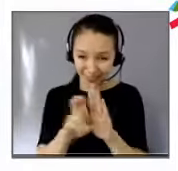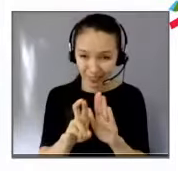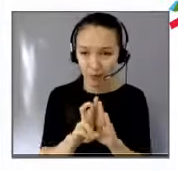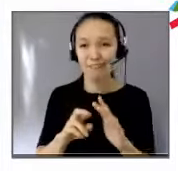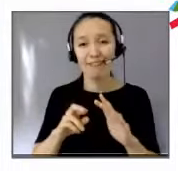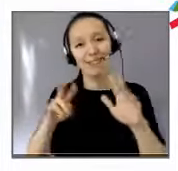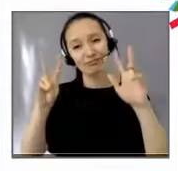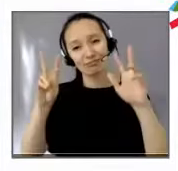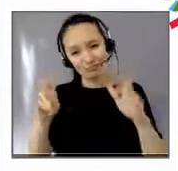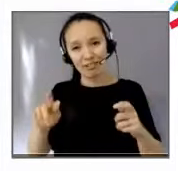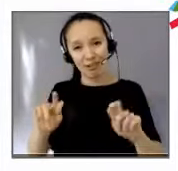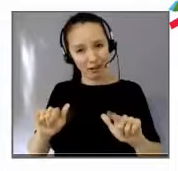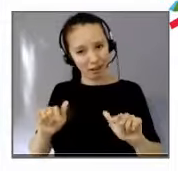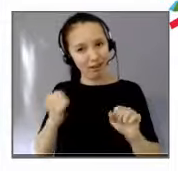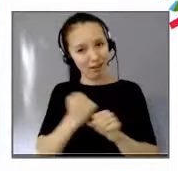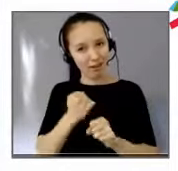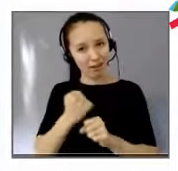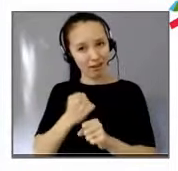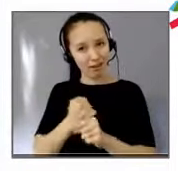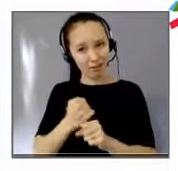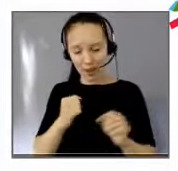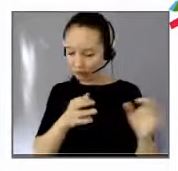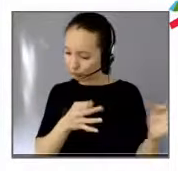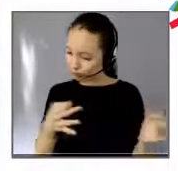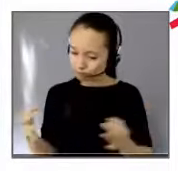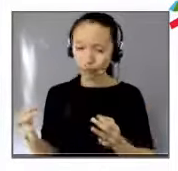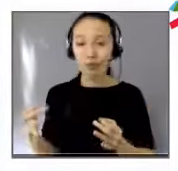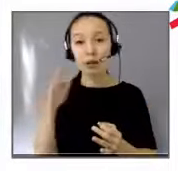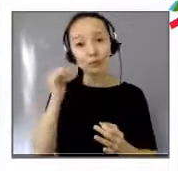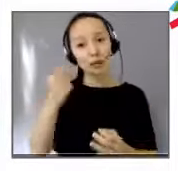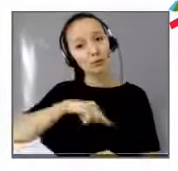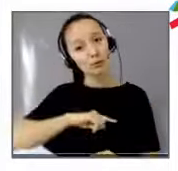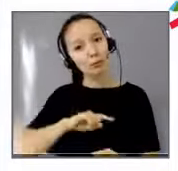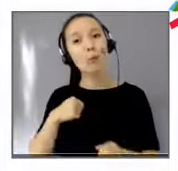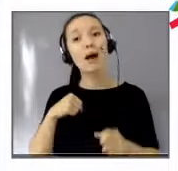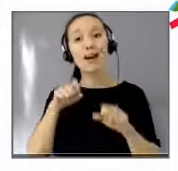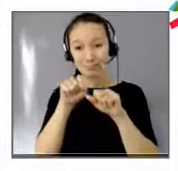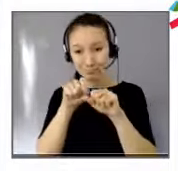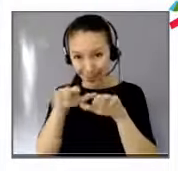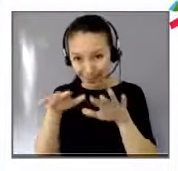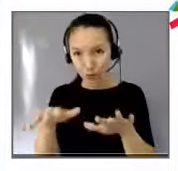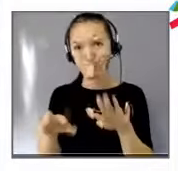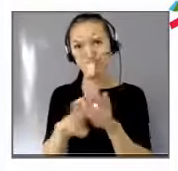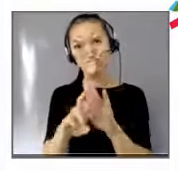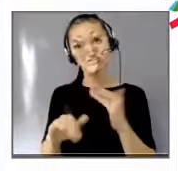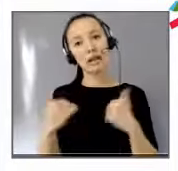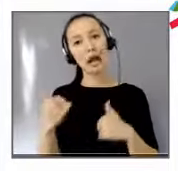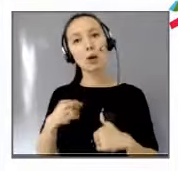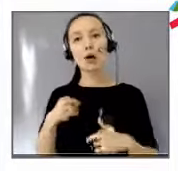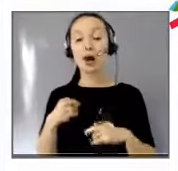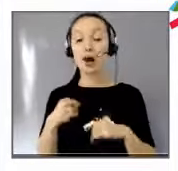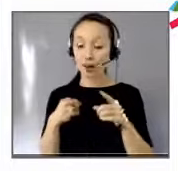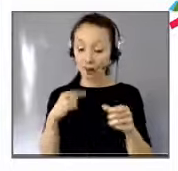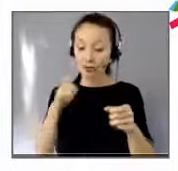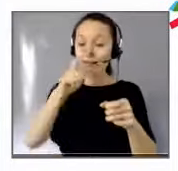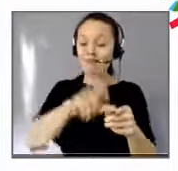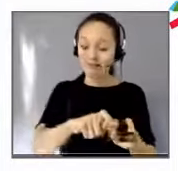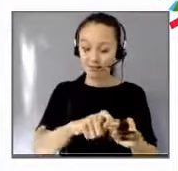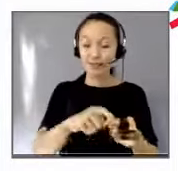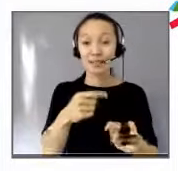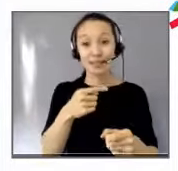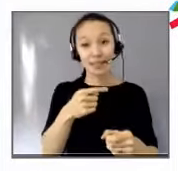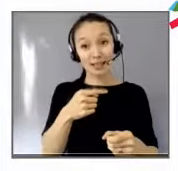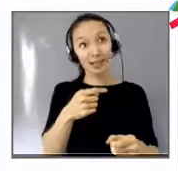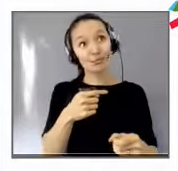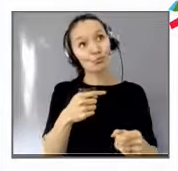quand on est participant aux activités du réseau des référents handicap, on n pas que consommateurs, on est acteurs puisqu'on vient pour